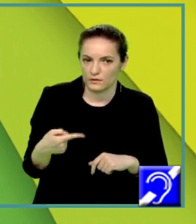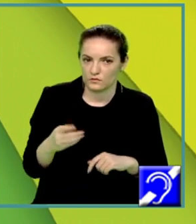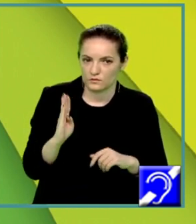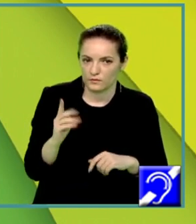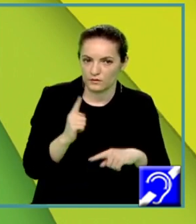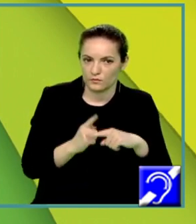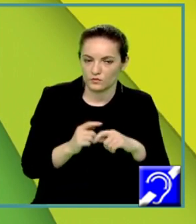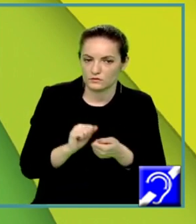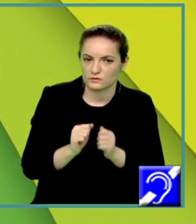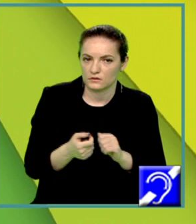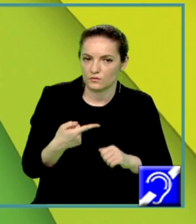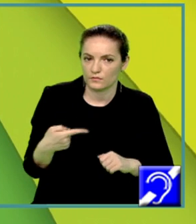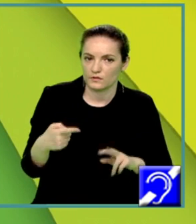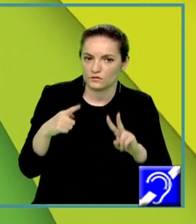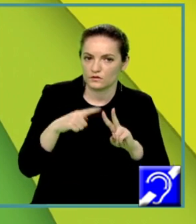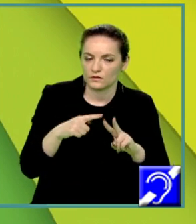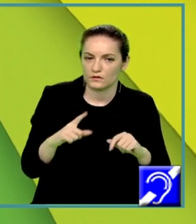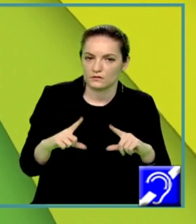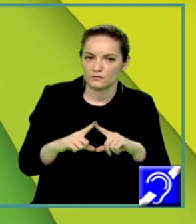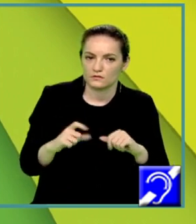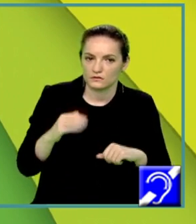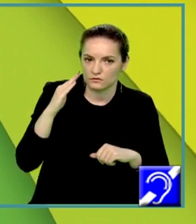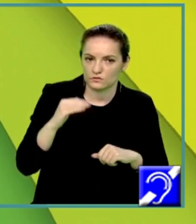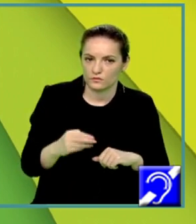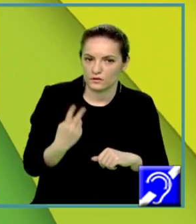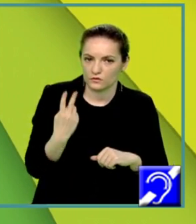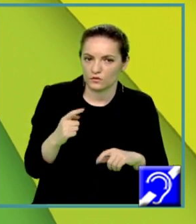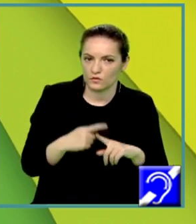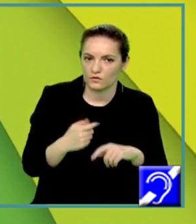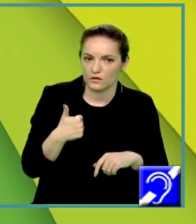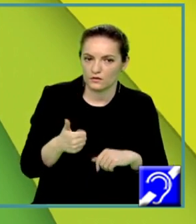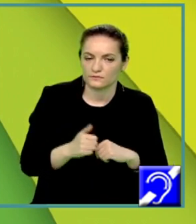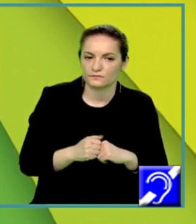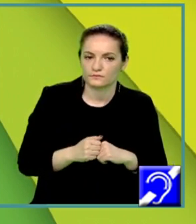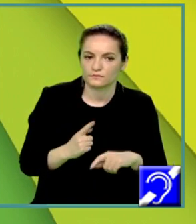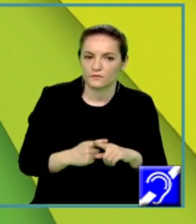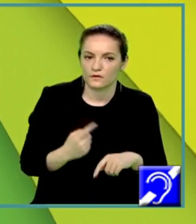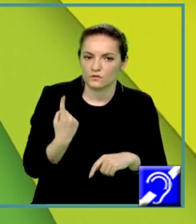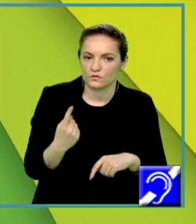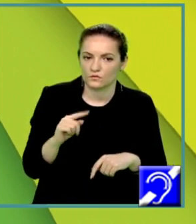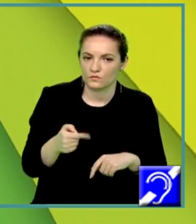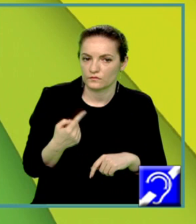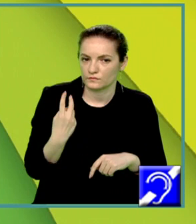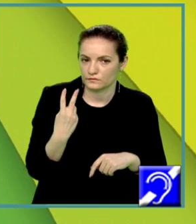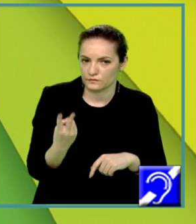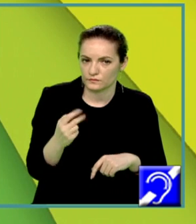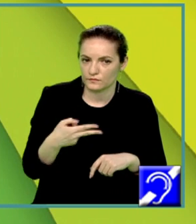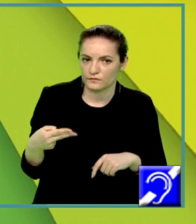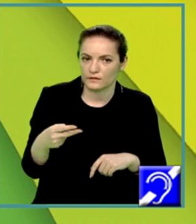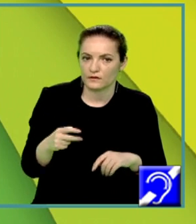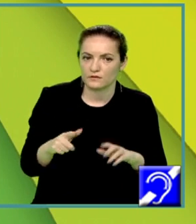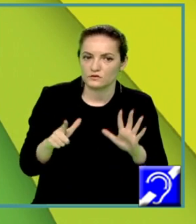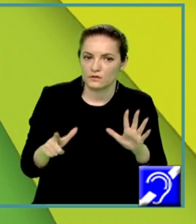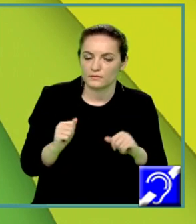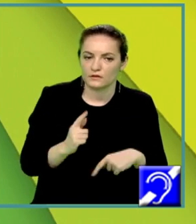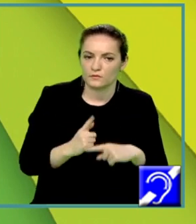plus sau minus radical din delta supra 2 ori a. Deci x 1, 2 va fi egal cu 7